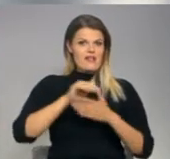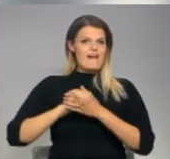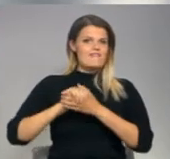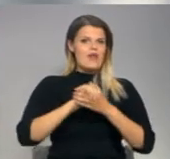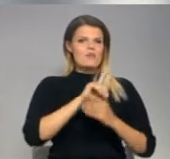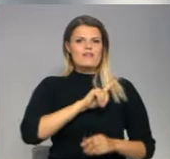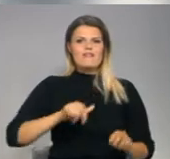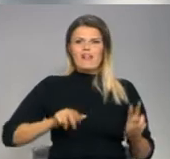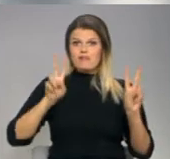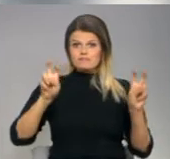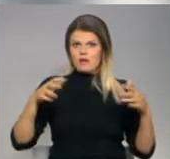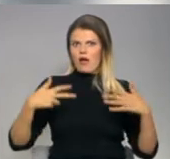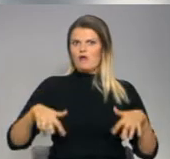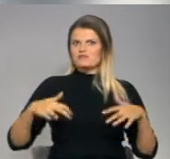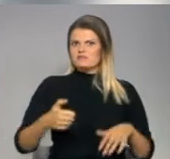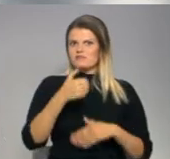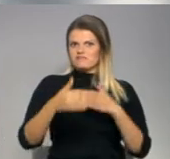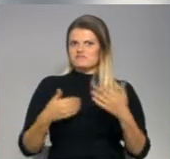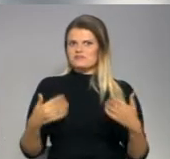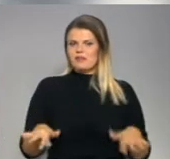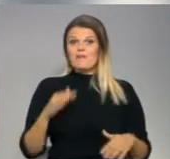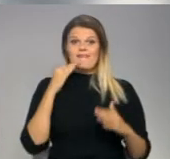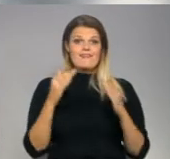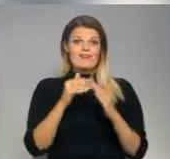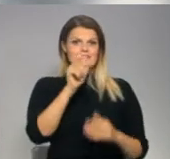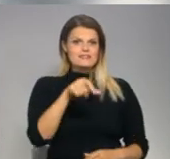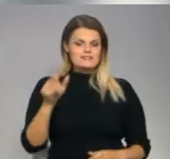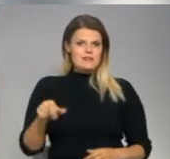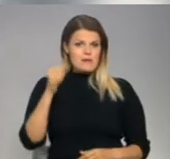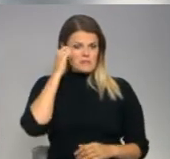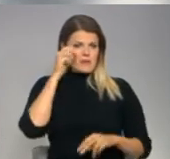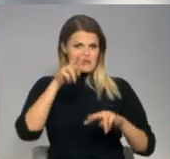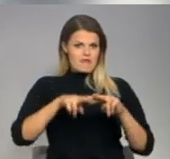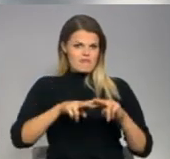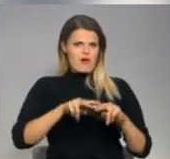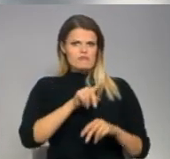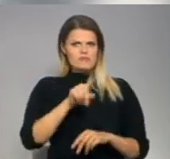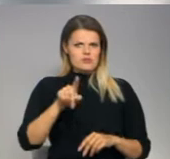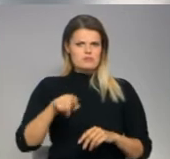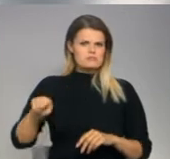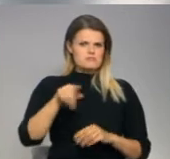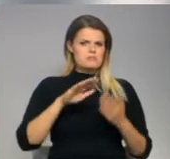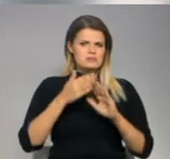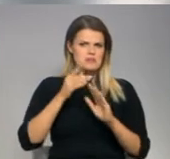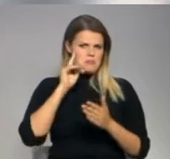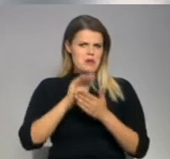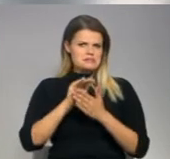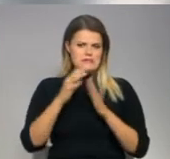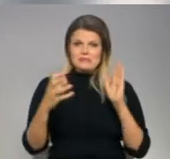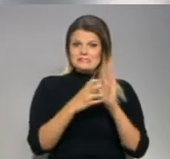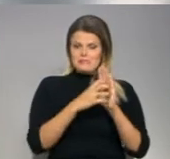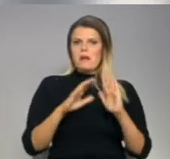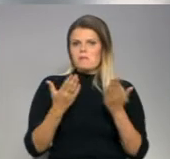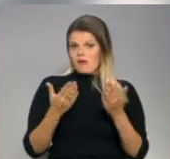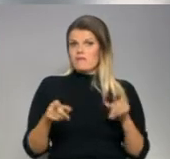aprīt 80 gadi. Reizeknas iedzīvotājiem pieminekles ir ne tikai pilsēts atpazīstamības zīmos, bet arī Latgales